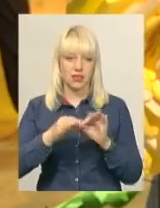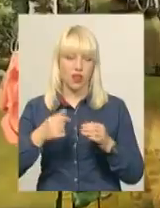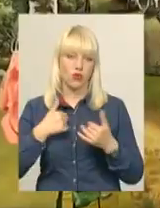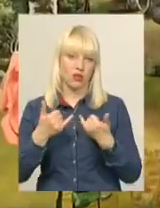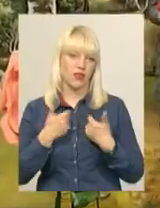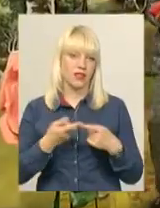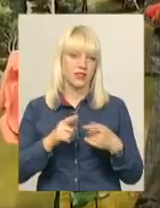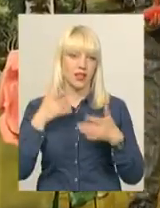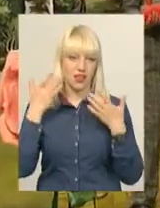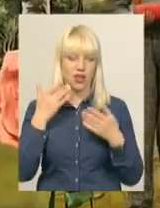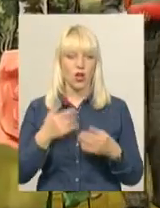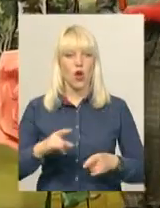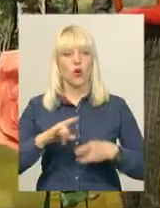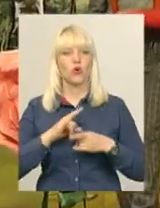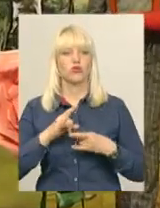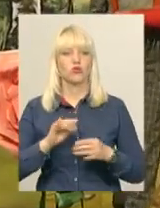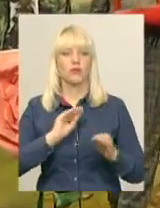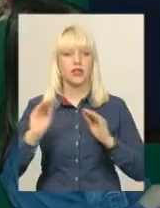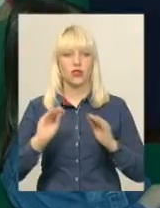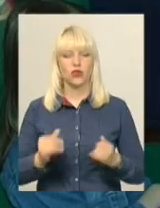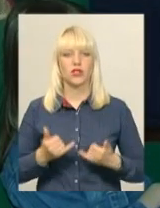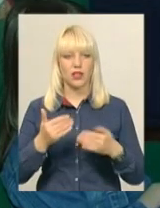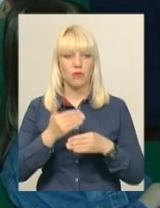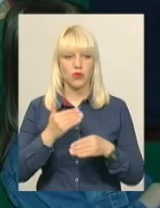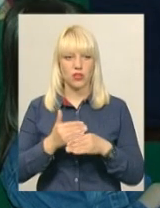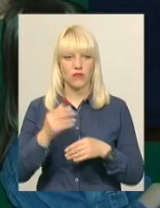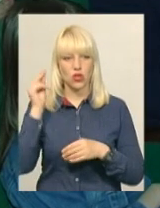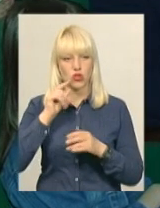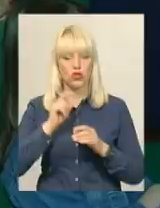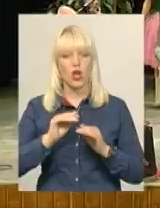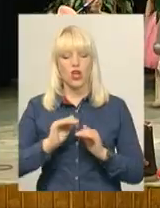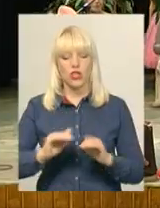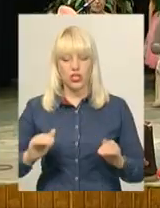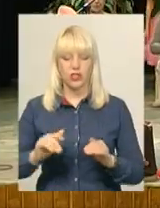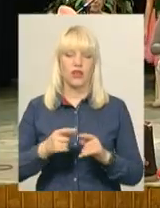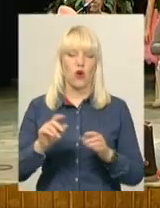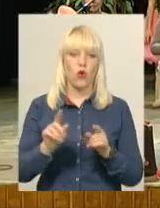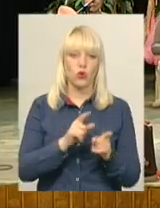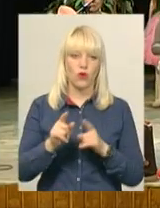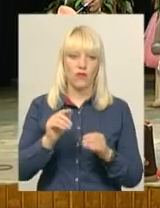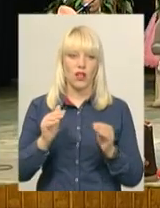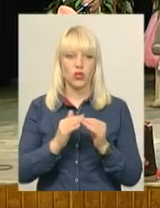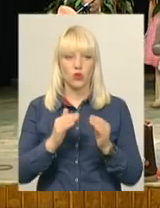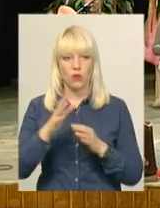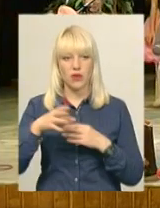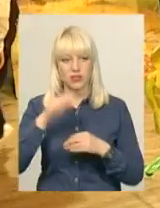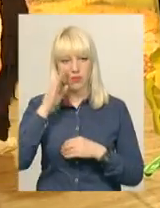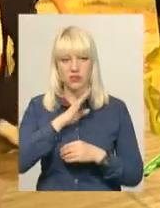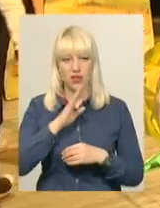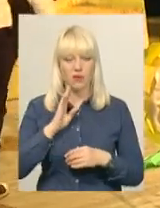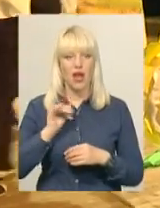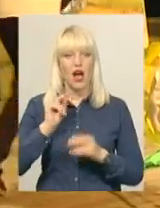легко. Костюми і декорації для постановки школярі готували вдома з батьками. Вчителі ж відповідали за вокал і акторську майстерність.